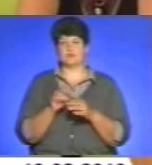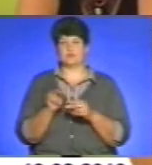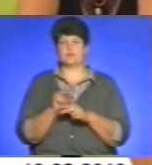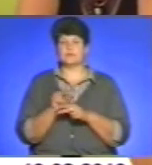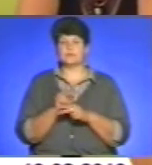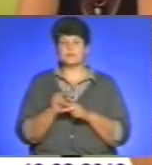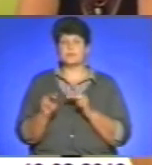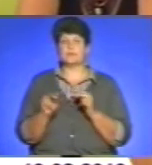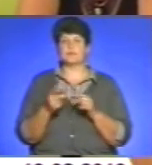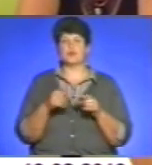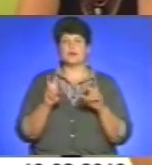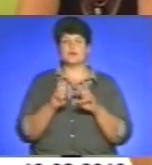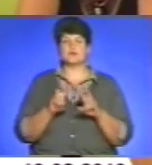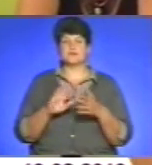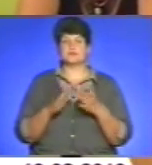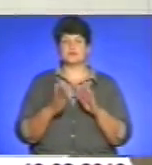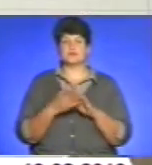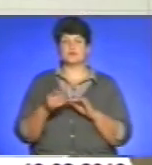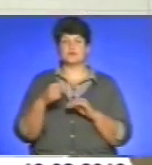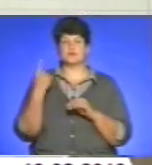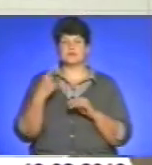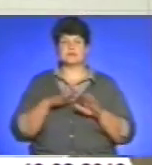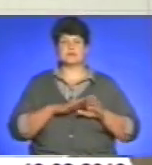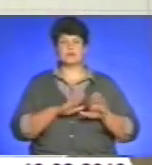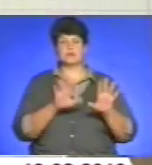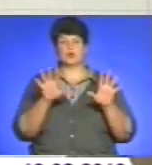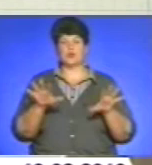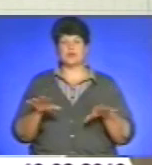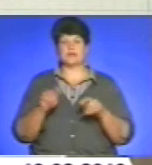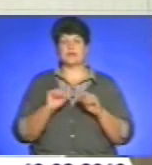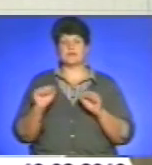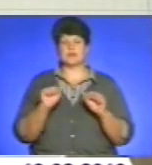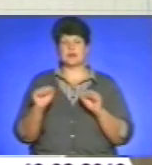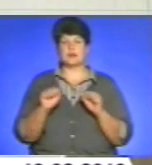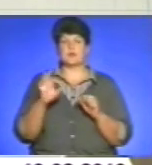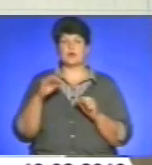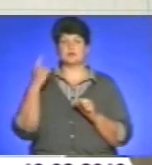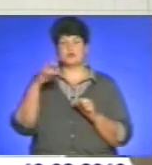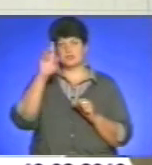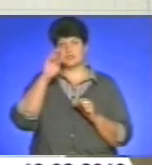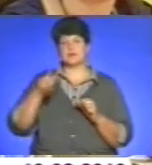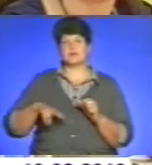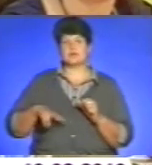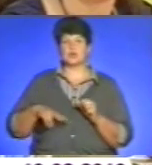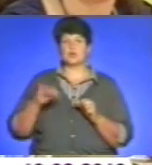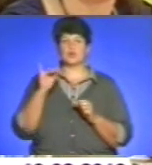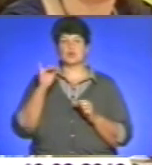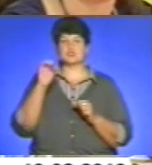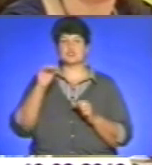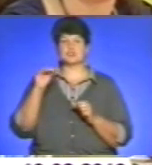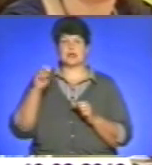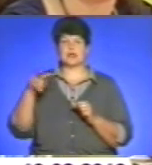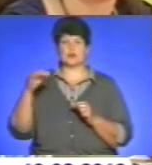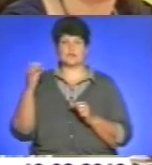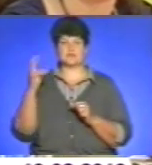ситуацію з охорони праці у Тернопільській області заступник голови керівника парату обласної державної адміністрації Юрій Желіховський.